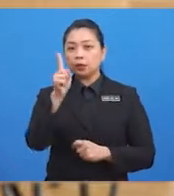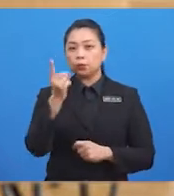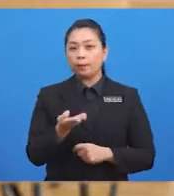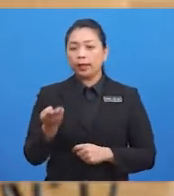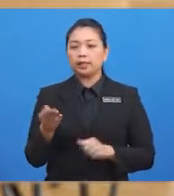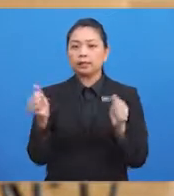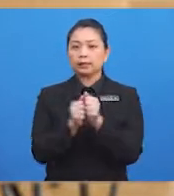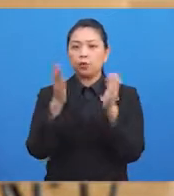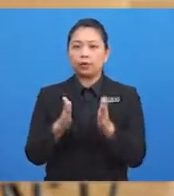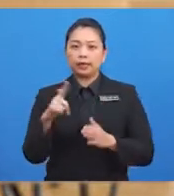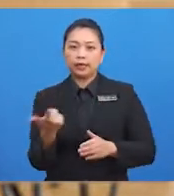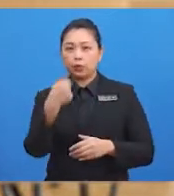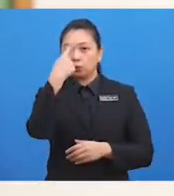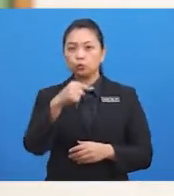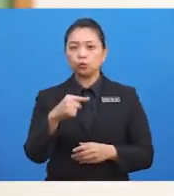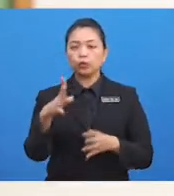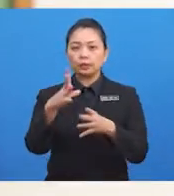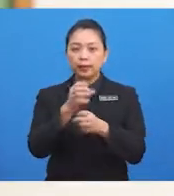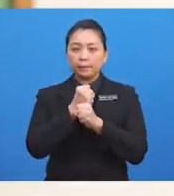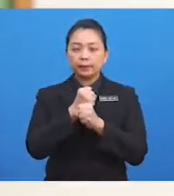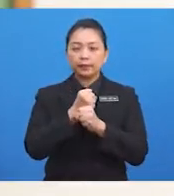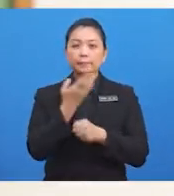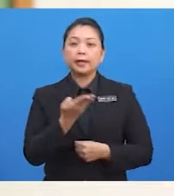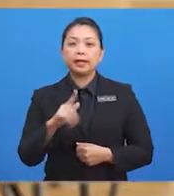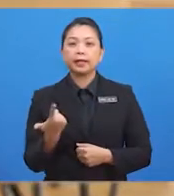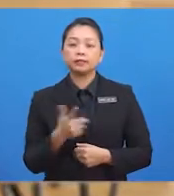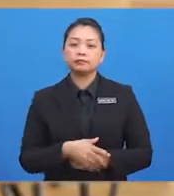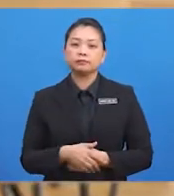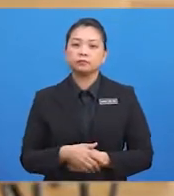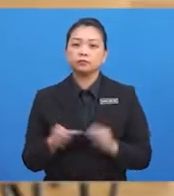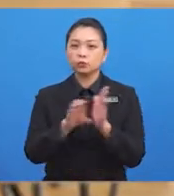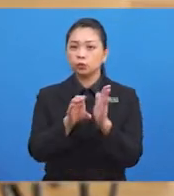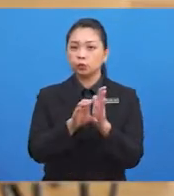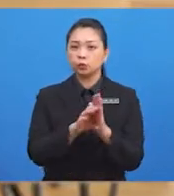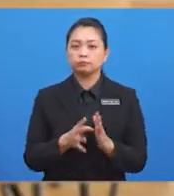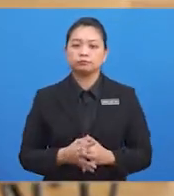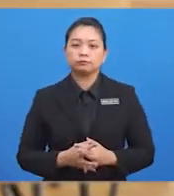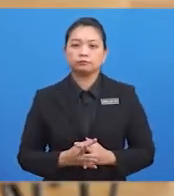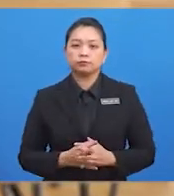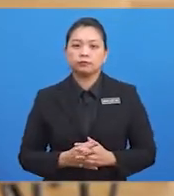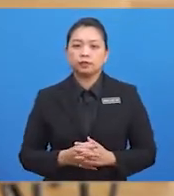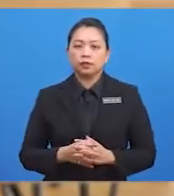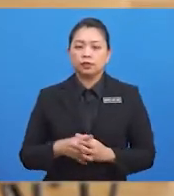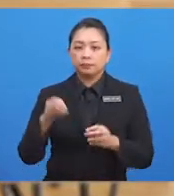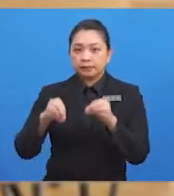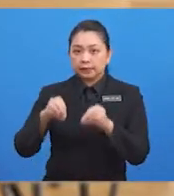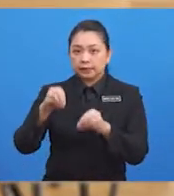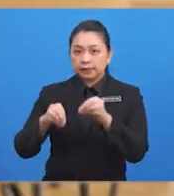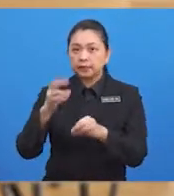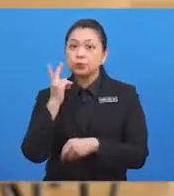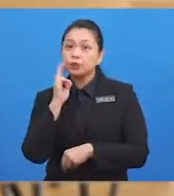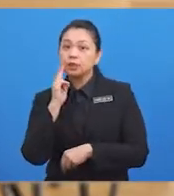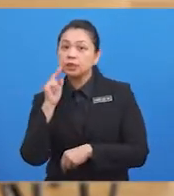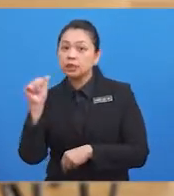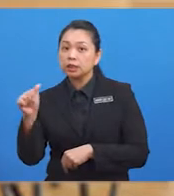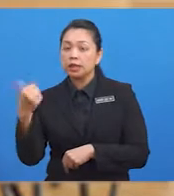mendapatkan sesuatu barang lain. sebagai contoh, penanam sayur A mempunyai banyak sayur